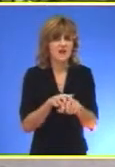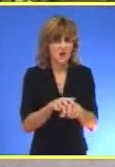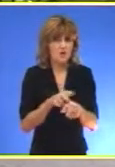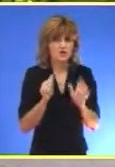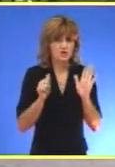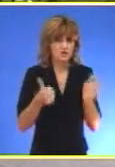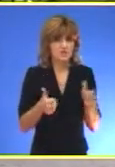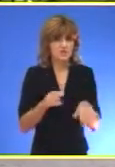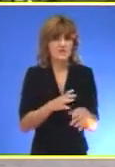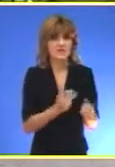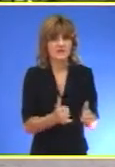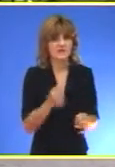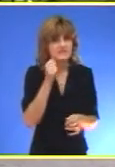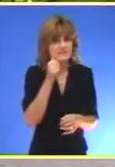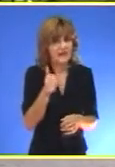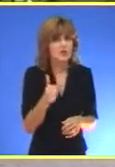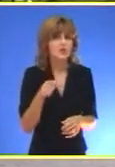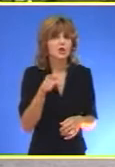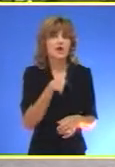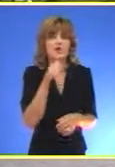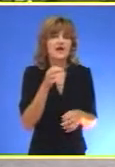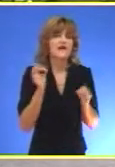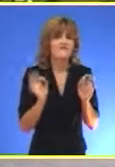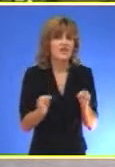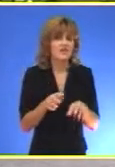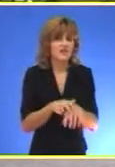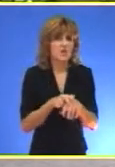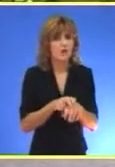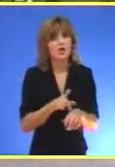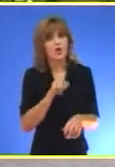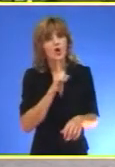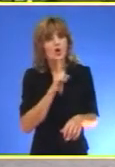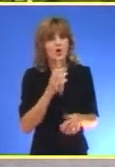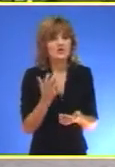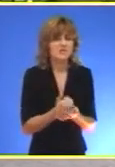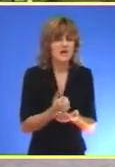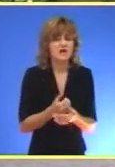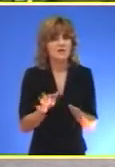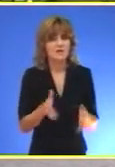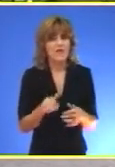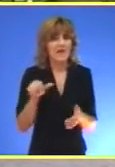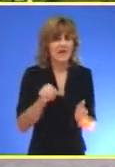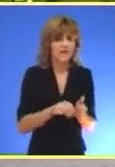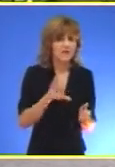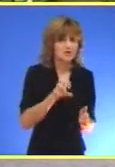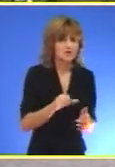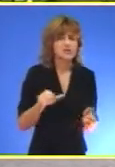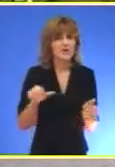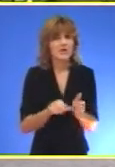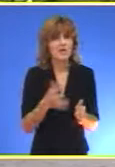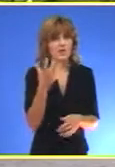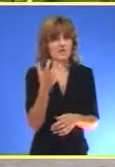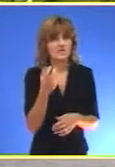redu koja je jednom danošnji dan I to su vrlo kvalitetni konji Koji praktično imaju zaradu Preko 1400 ljudu 500